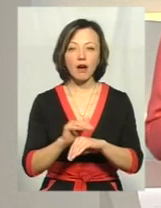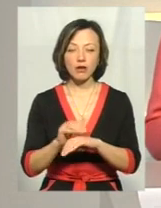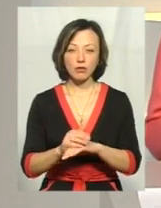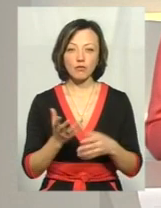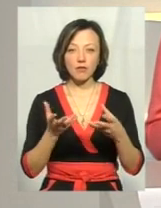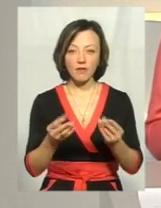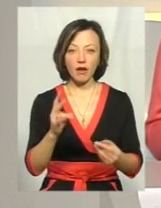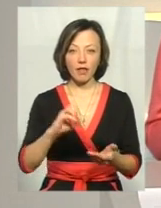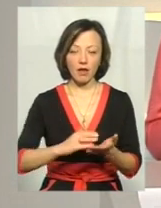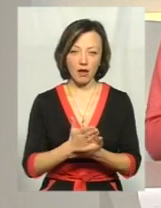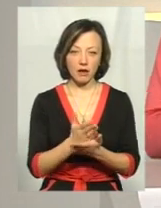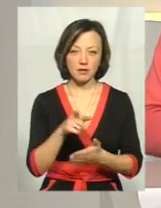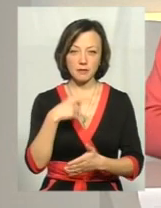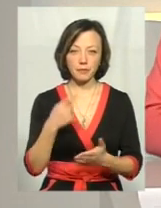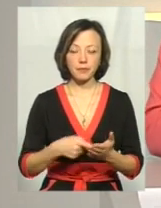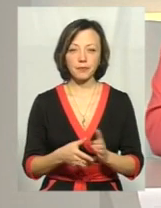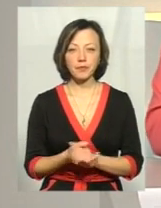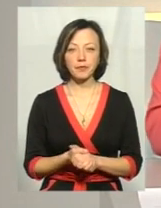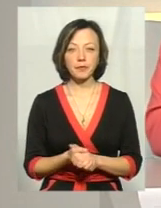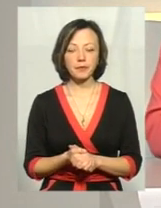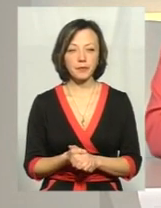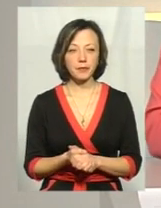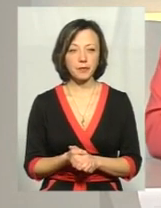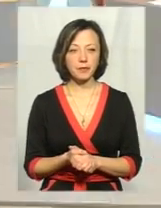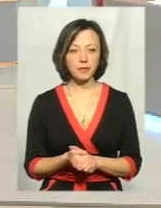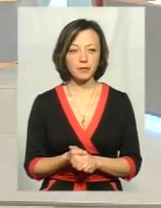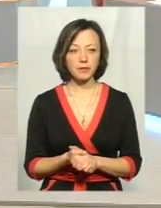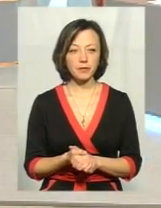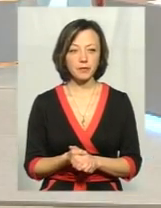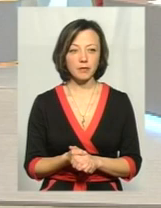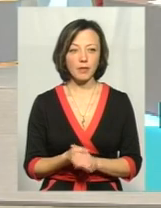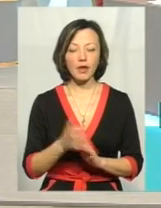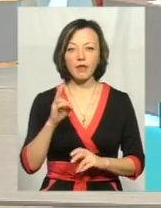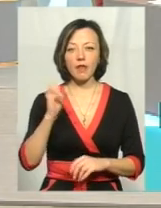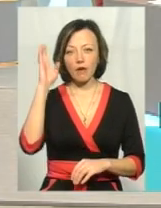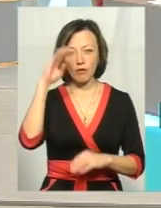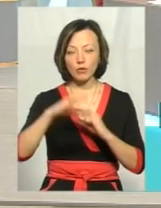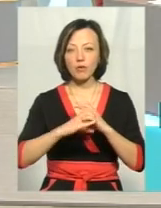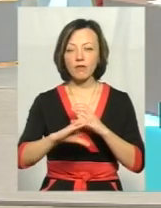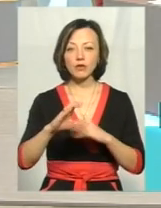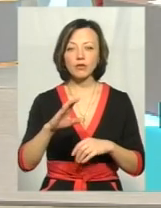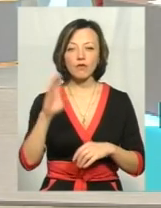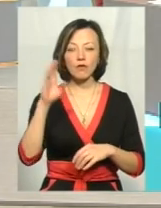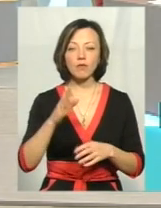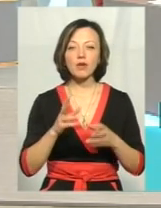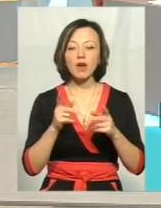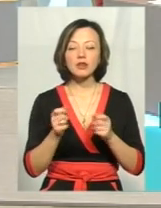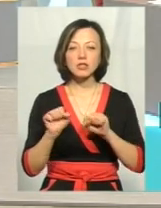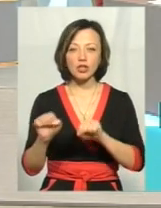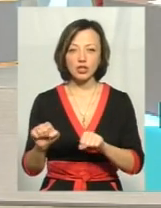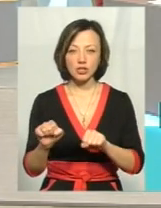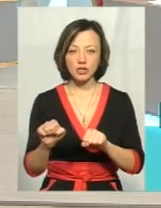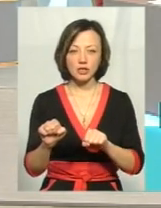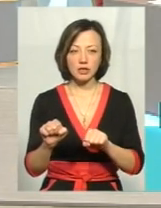впливають на її якість? На водопровідну воду, ну, перш за все, це як захищений, як захищений